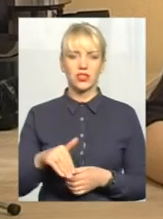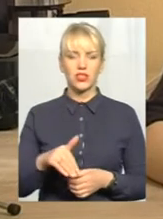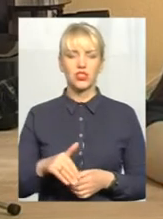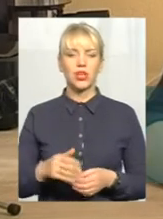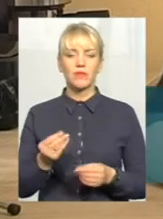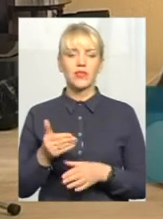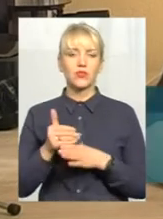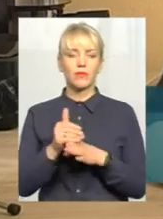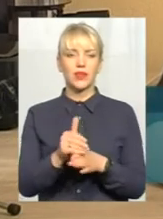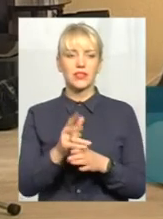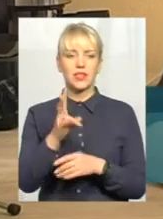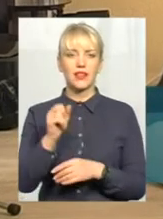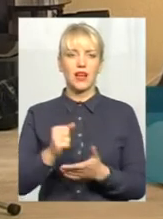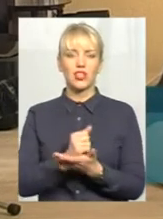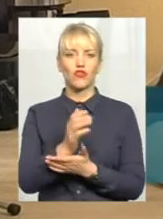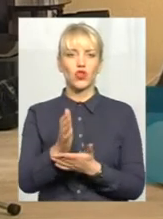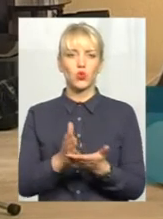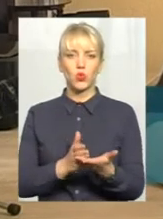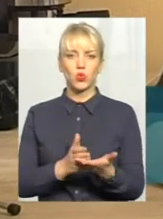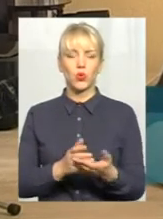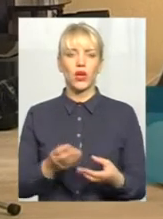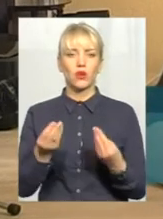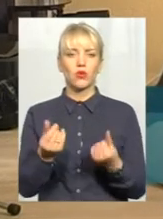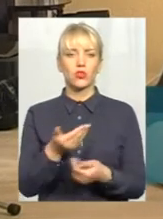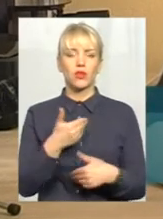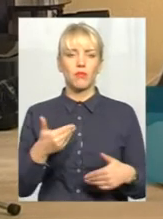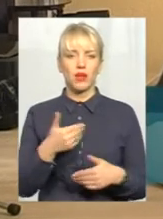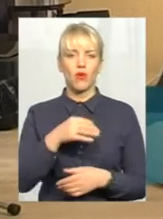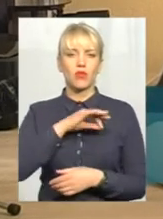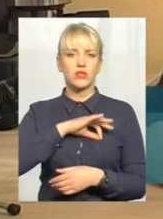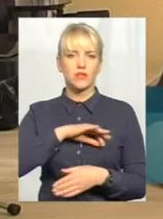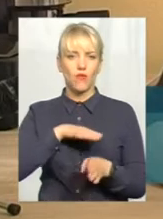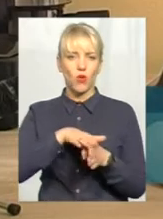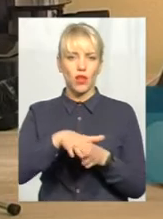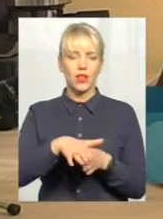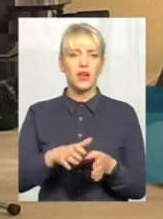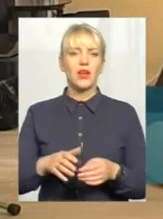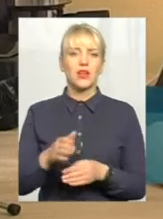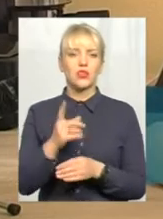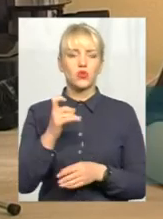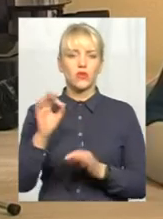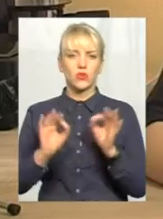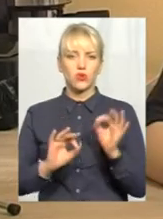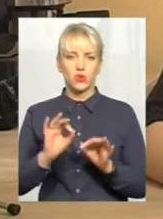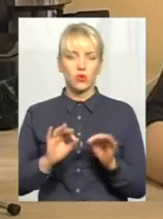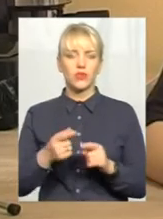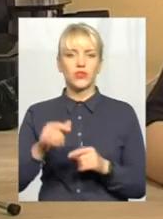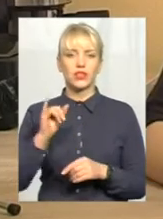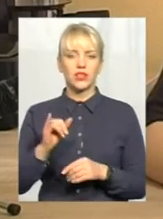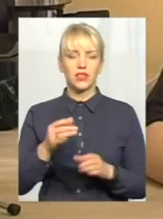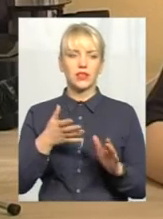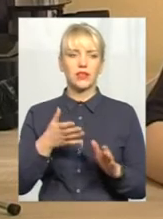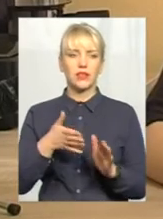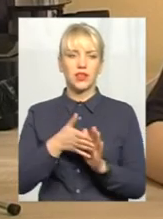субвенцій на інфраструктуру. Кошти ми освоїли 100%. Ми реалізували